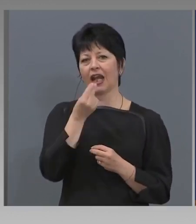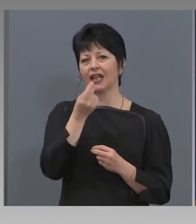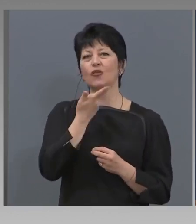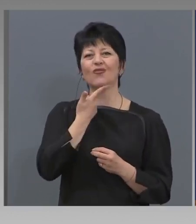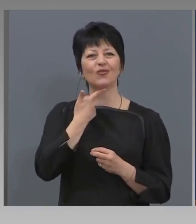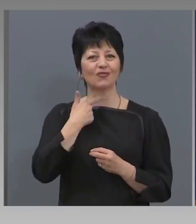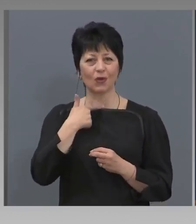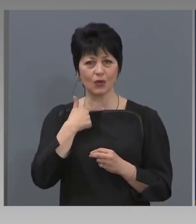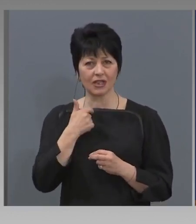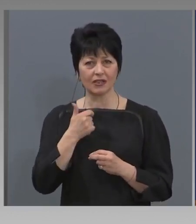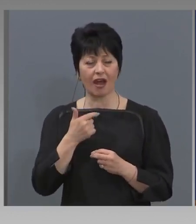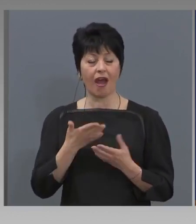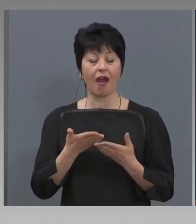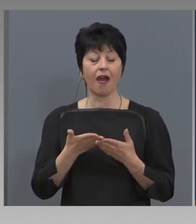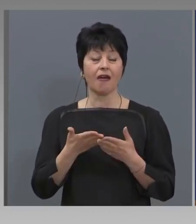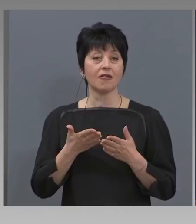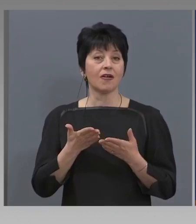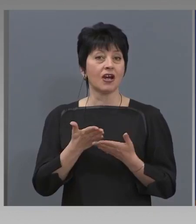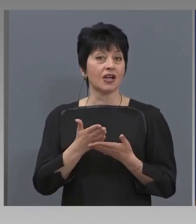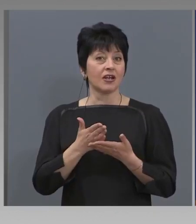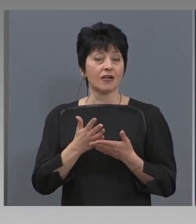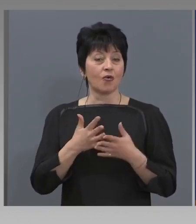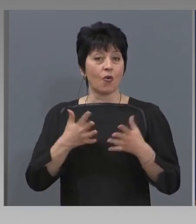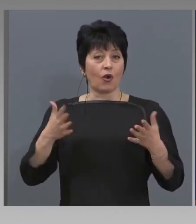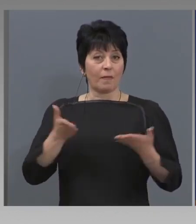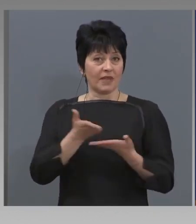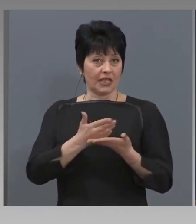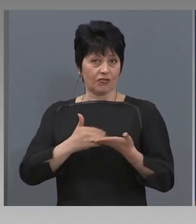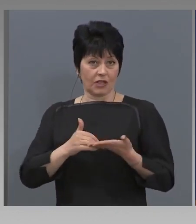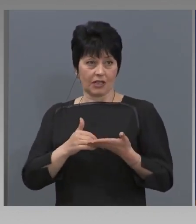огромна част от ромите работят и са много добри работници.